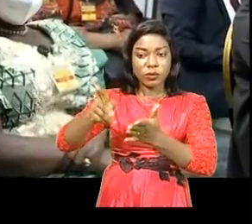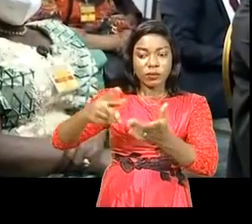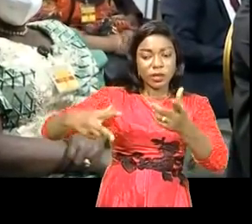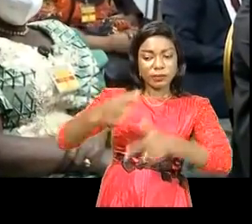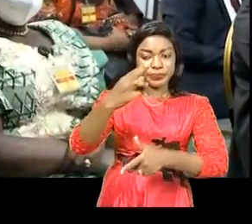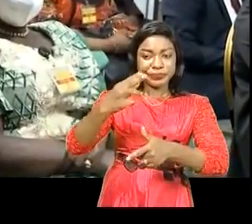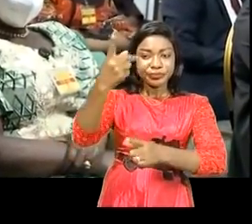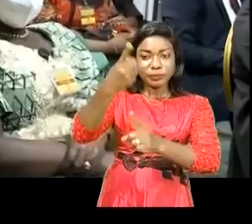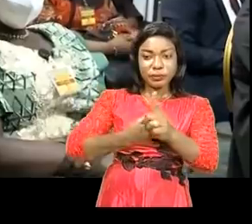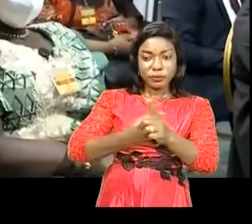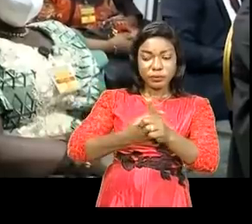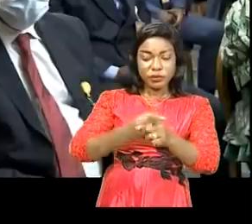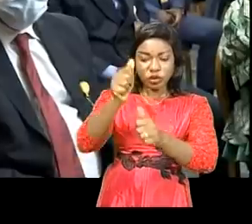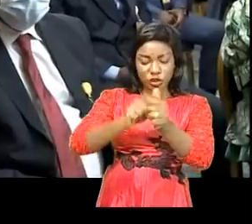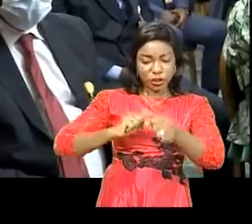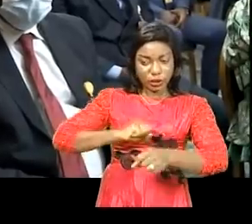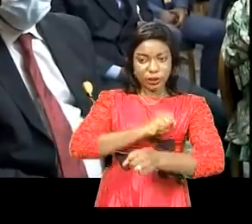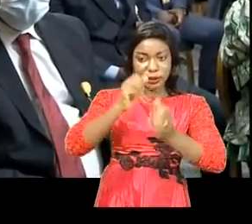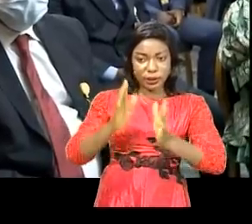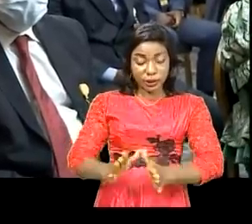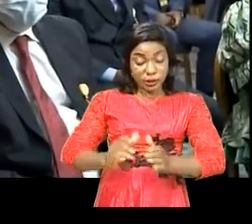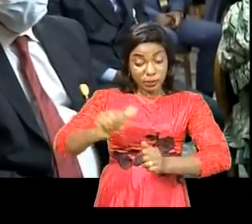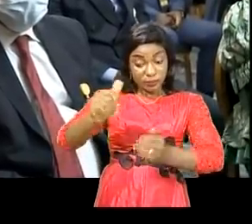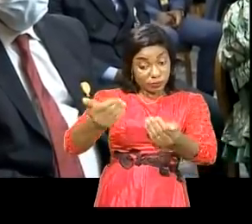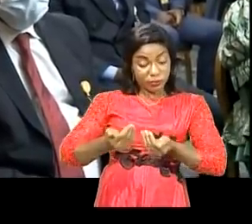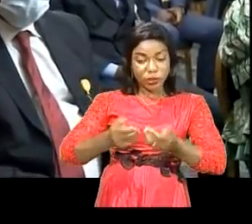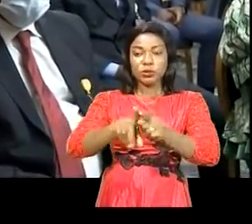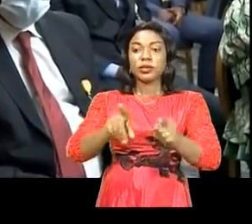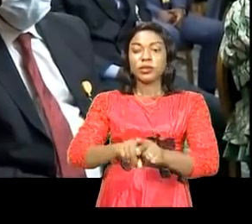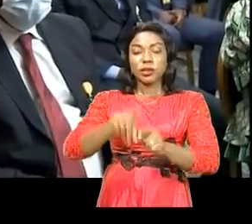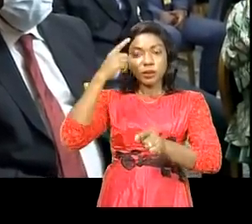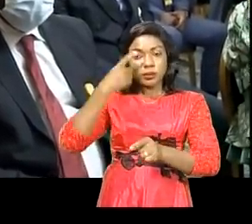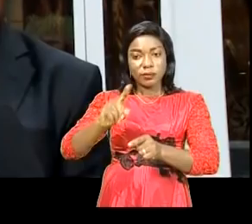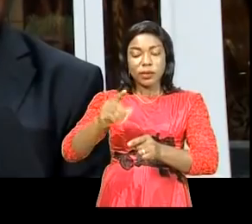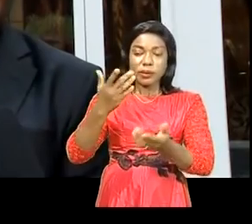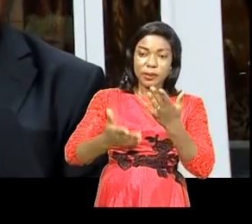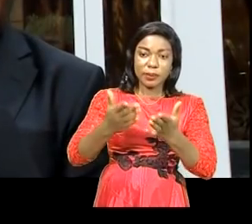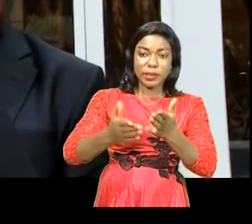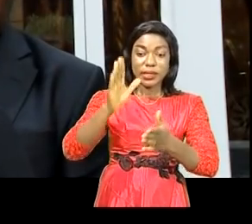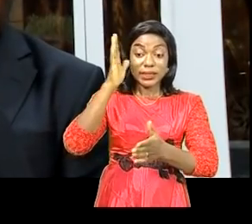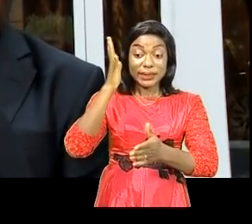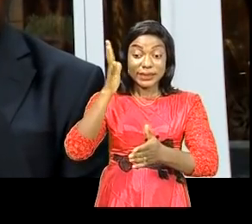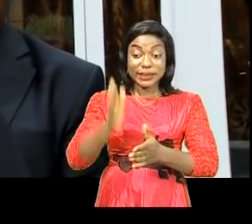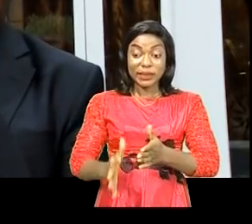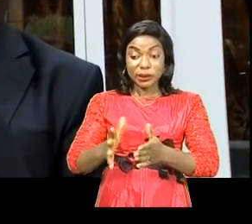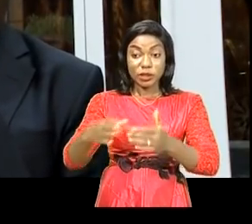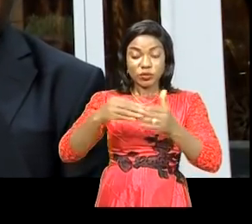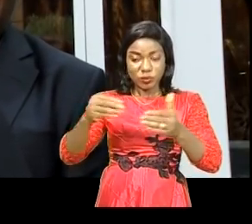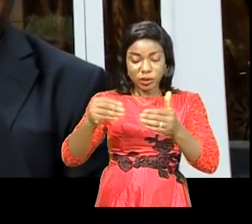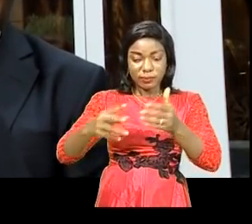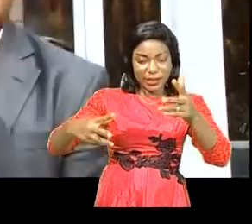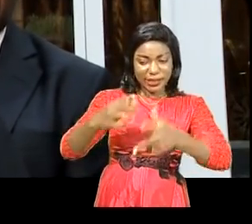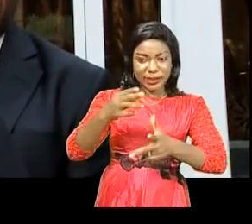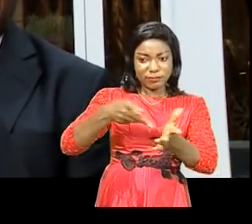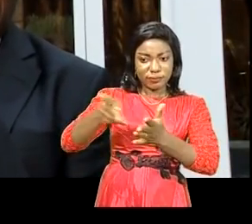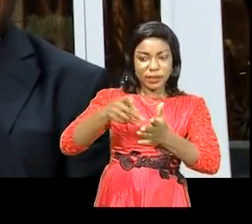sénateur a consenti un retrait, l'équivalent de 500 dollars par mois, ce qui fera